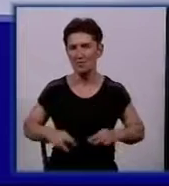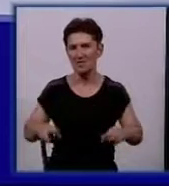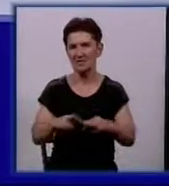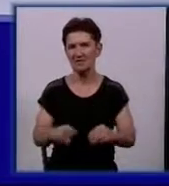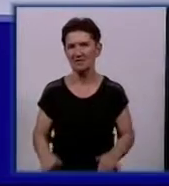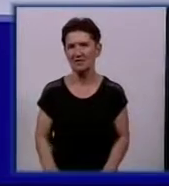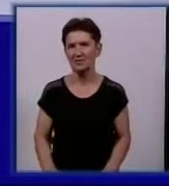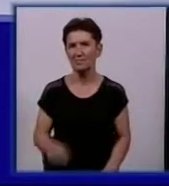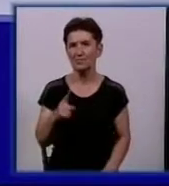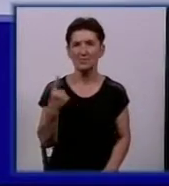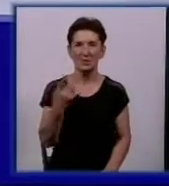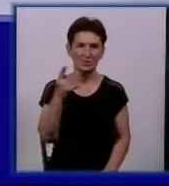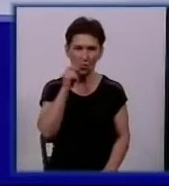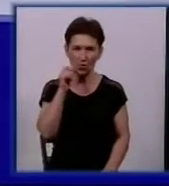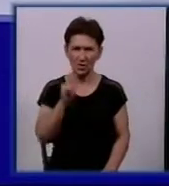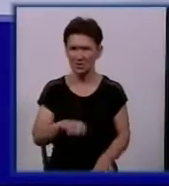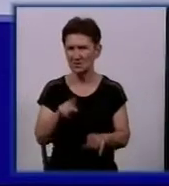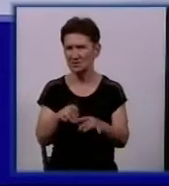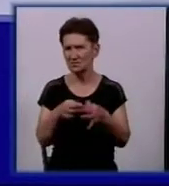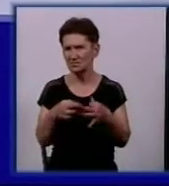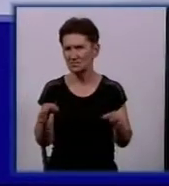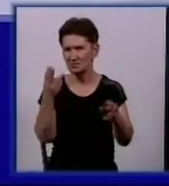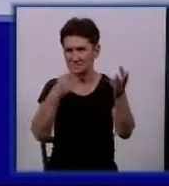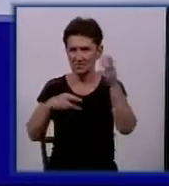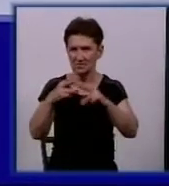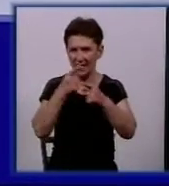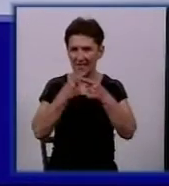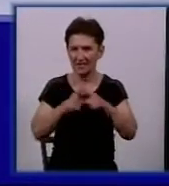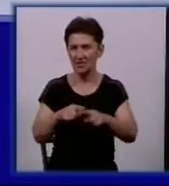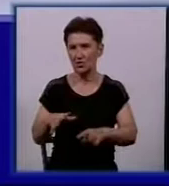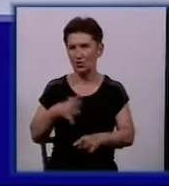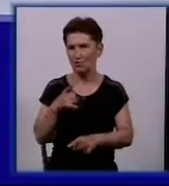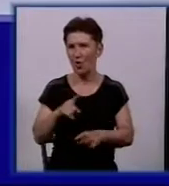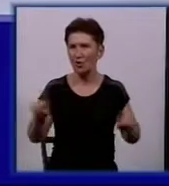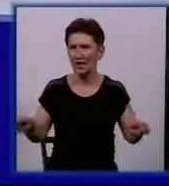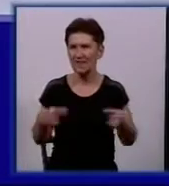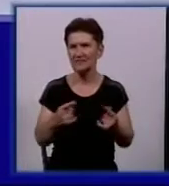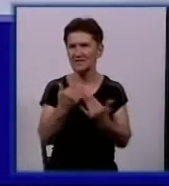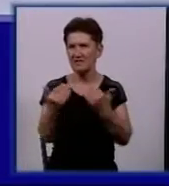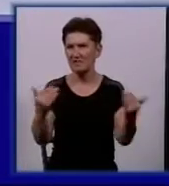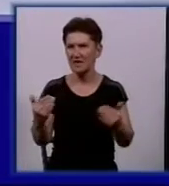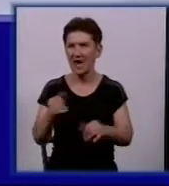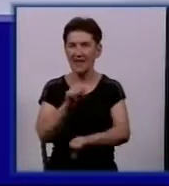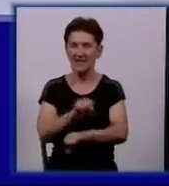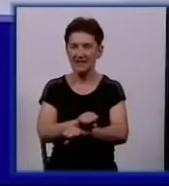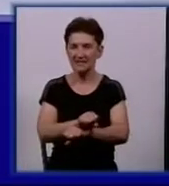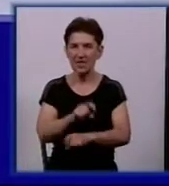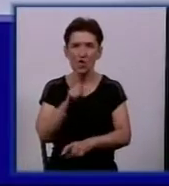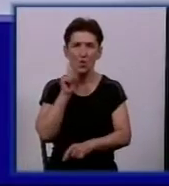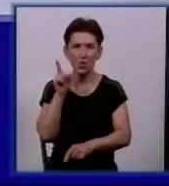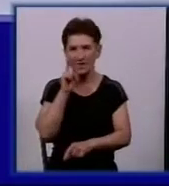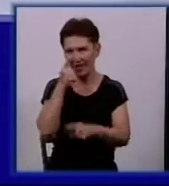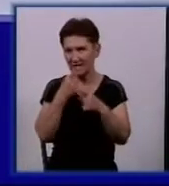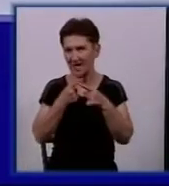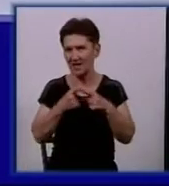Перший в Україні фестиваль цивільної модельної техніки відбувся у Кропивницькому. Організатор – міська станція юних техніків. На фестиваль